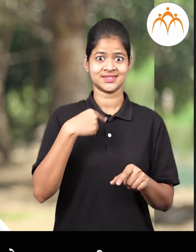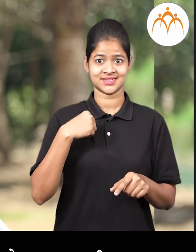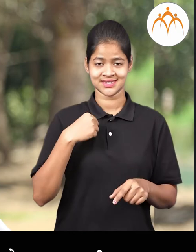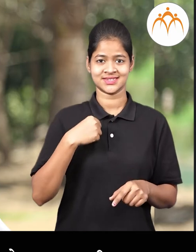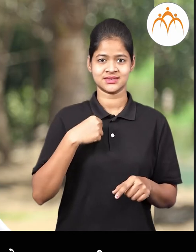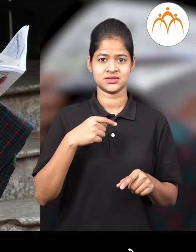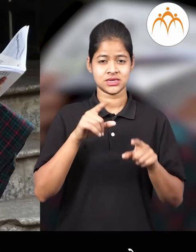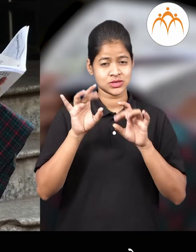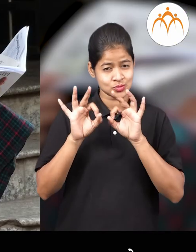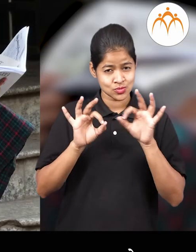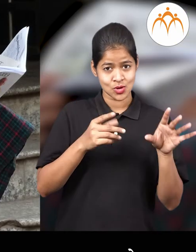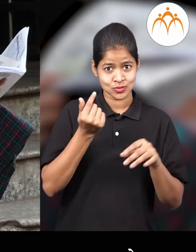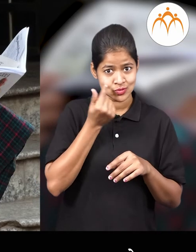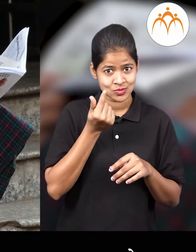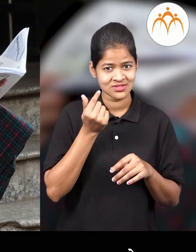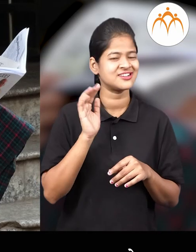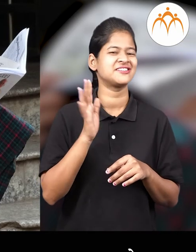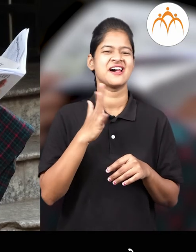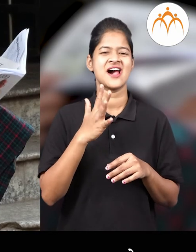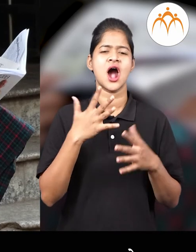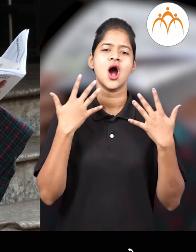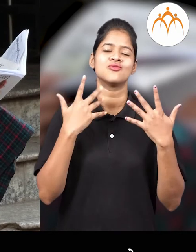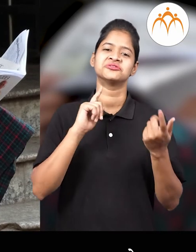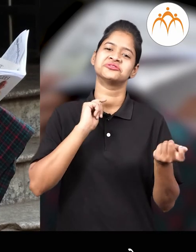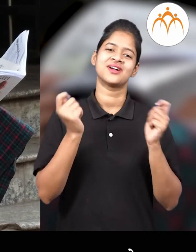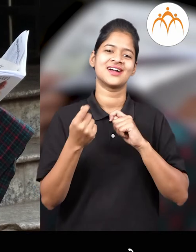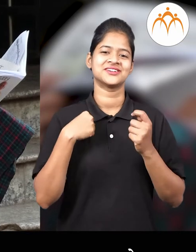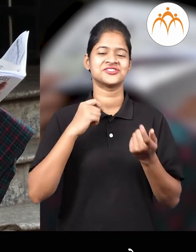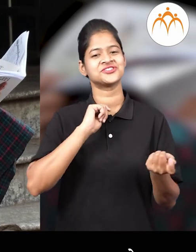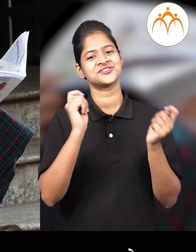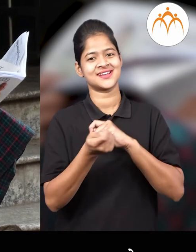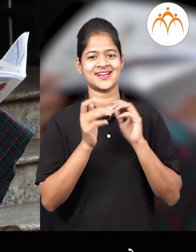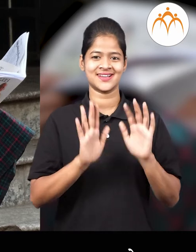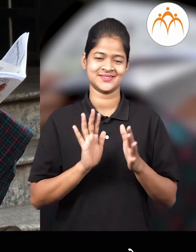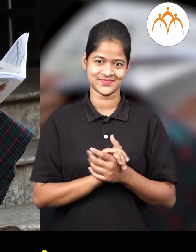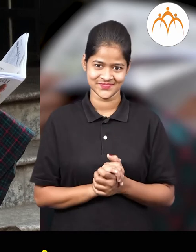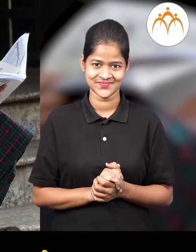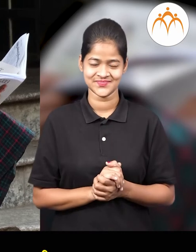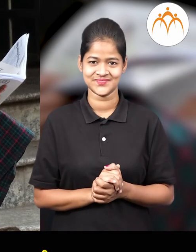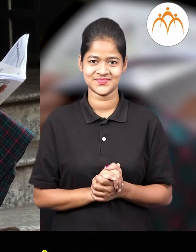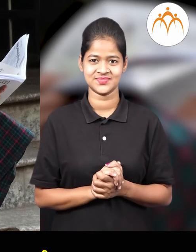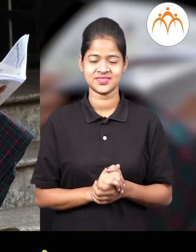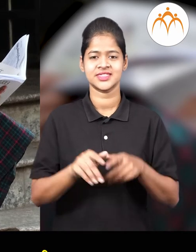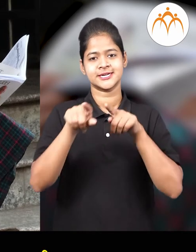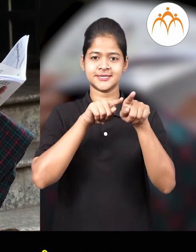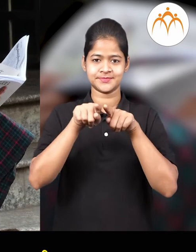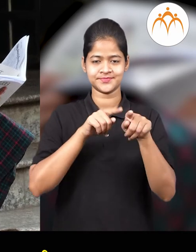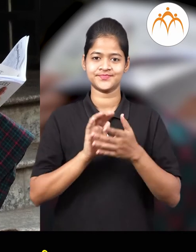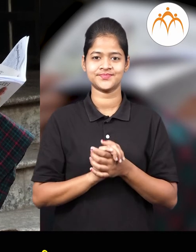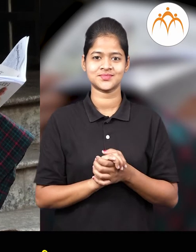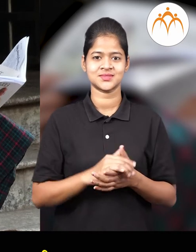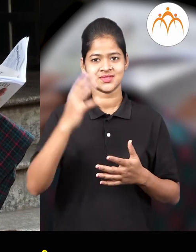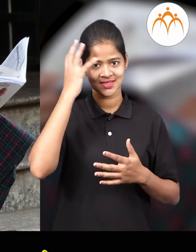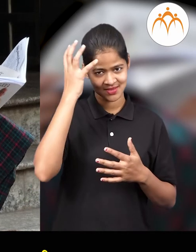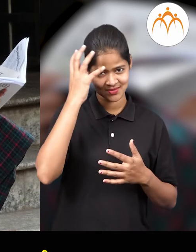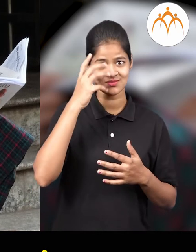नाहीं हवा माना नुसार आपल्या कपडान मधे आपन बदल करतो कुदा हरनार्थ उन्हालया मधे